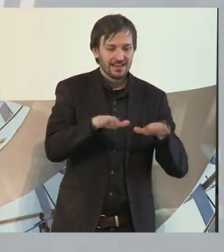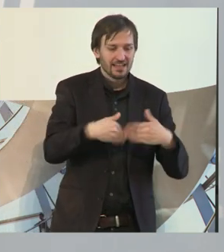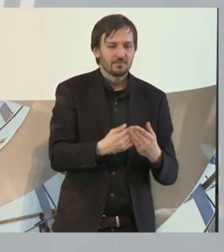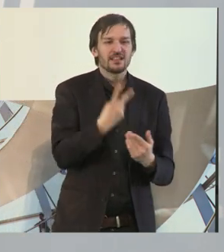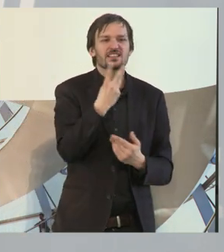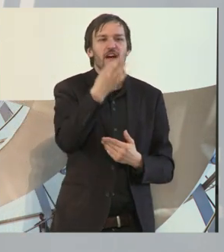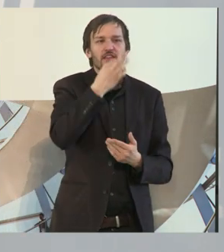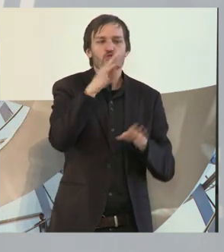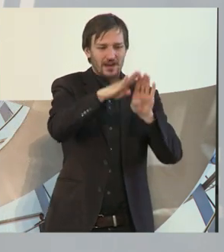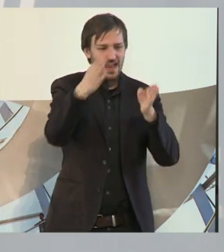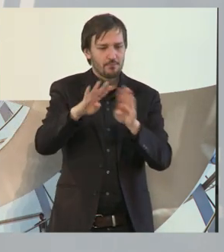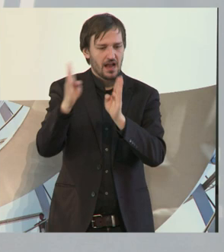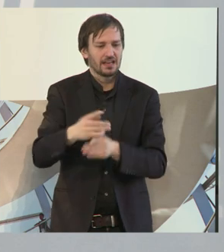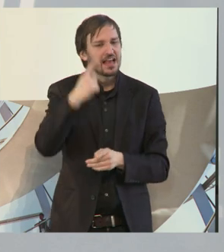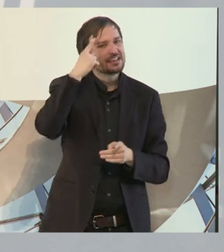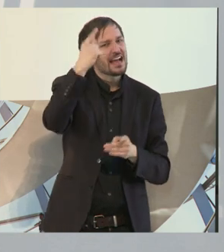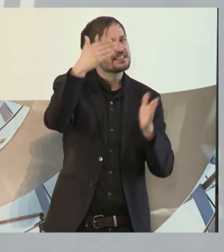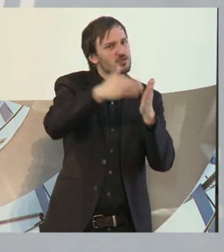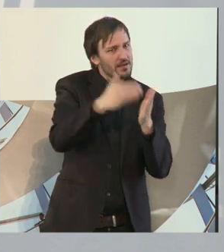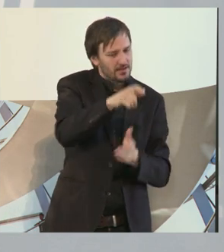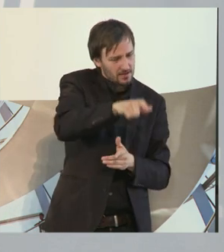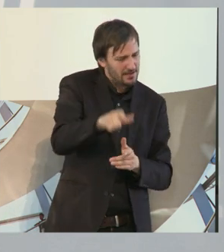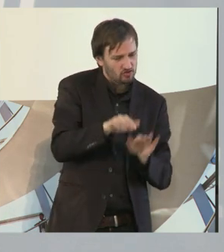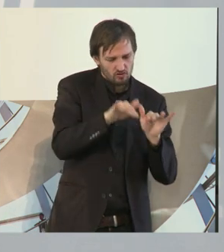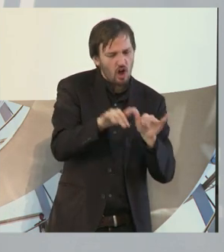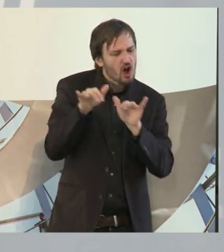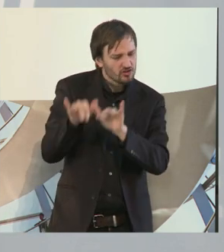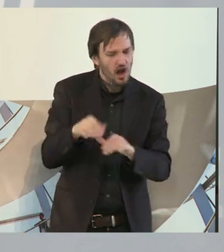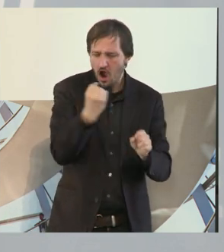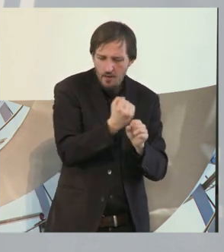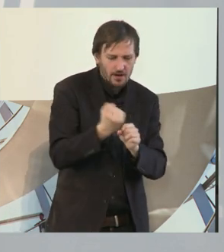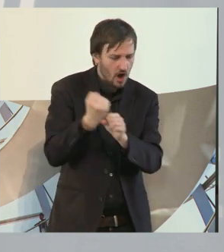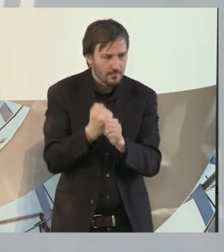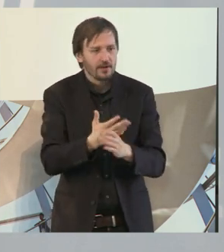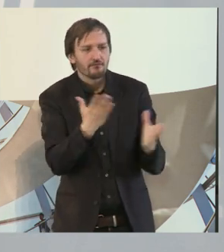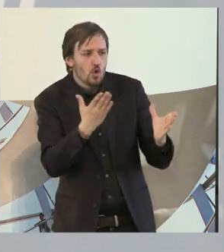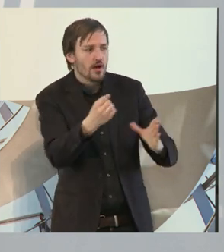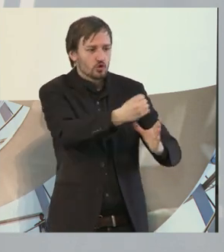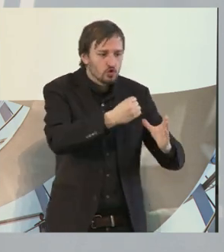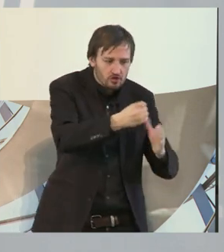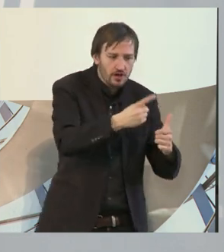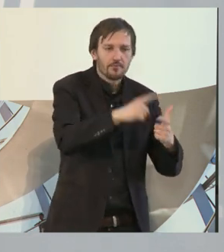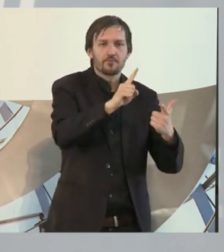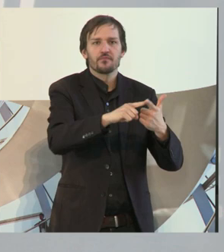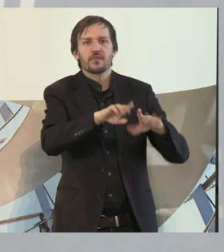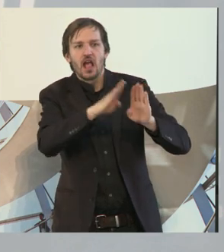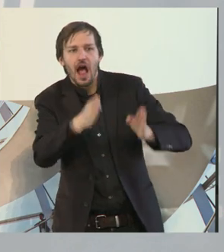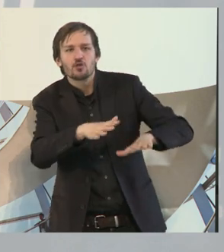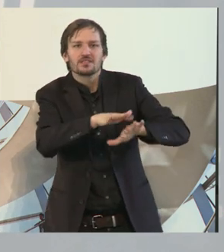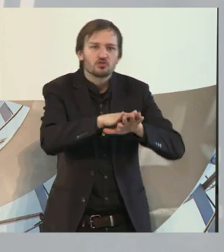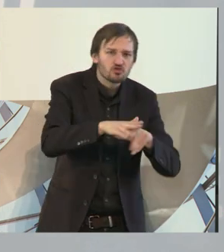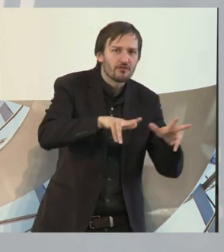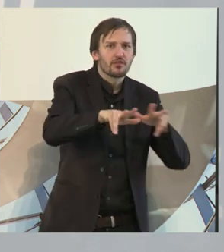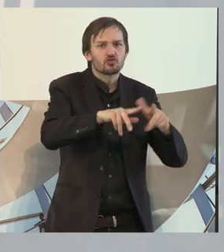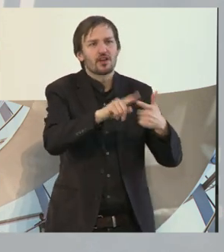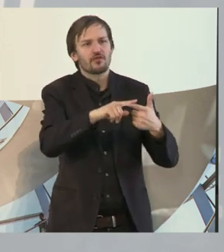Jugendherbergen untergebracht, die in der Küche, in der Hauswirtschaft, in der Wäschepflege und